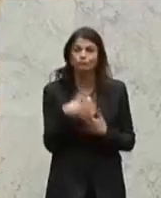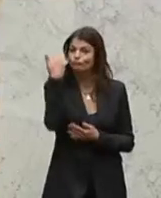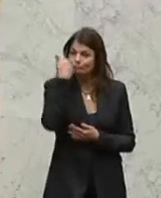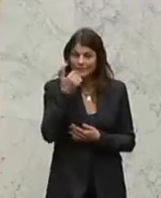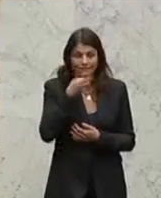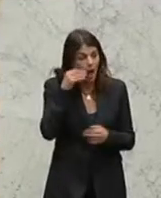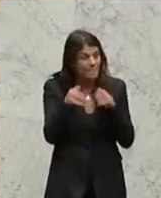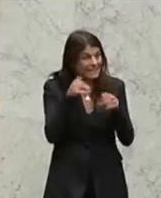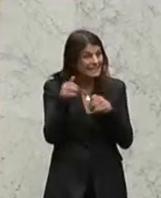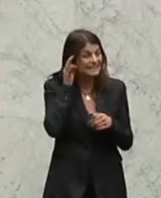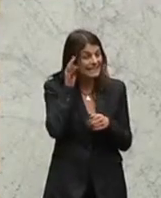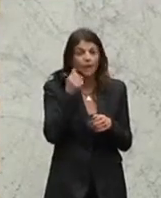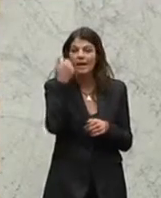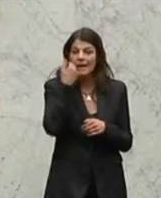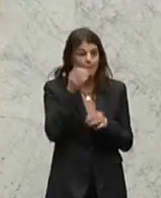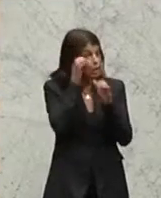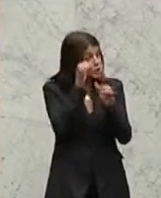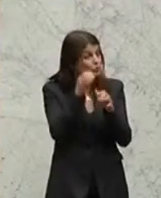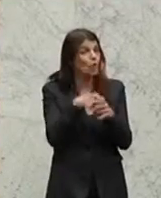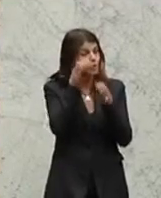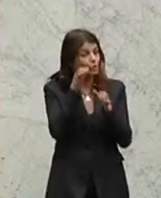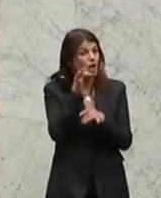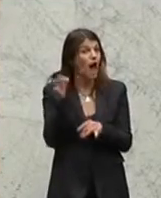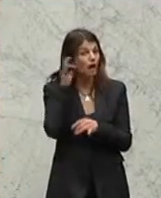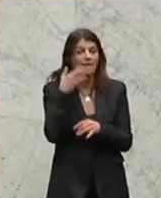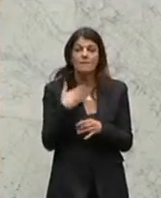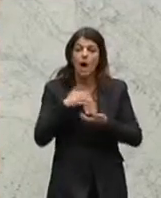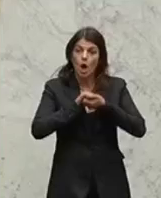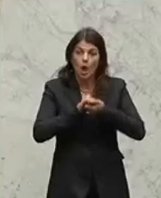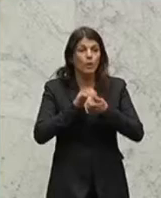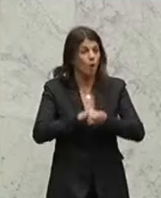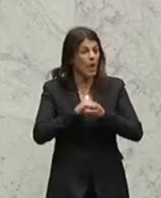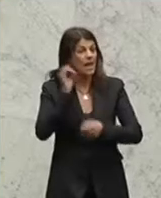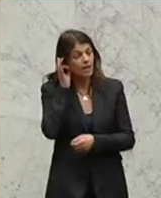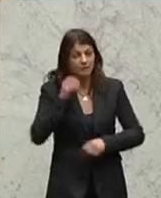Das Wort ist Judith Schwendner von den Grünen. Liebe Zuschauer und Zuschauer, liebe Kolleginnen und Kollegen,